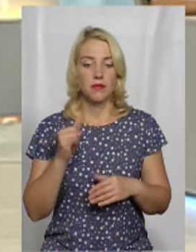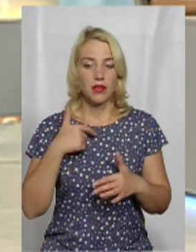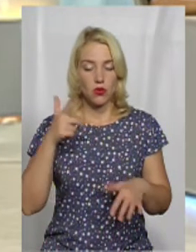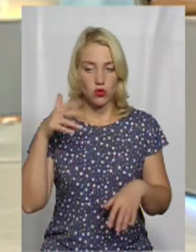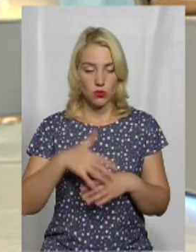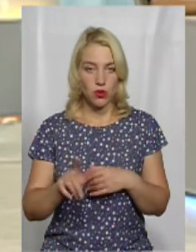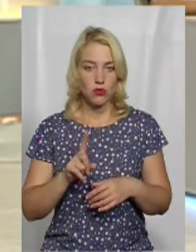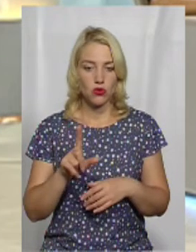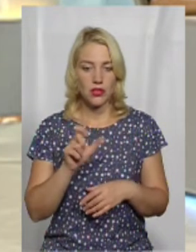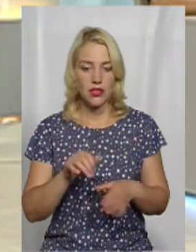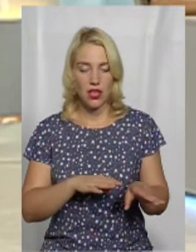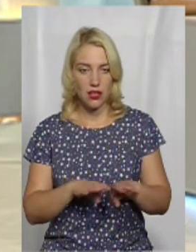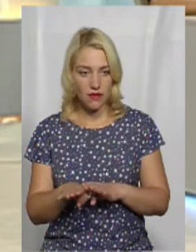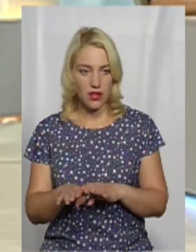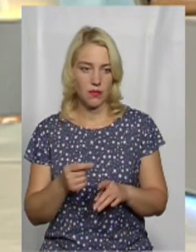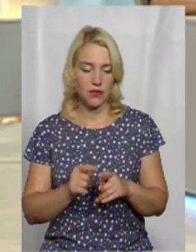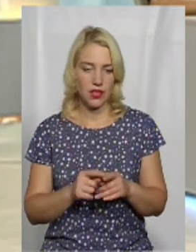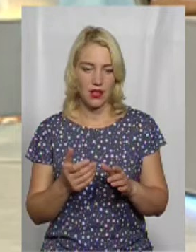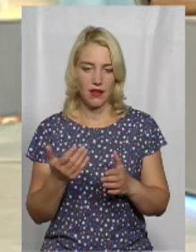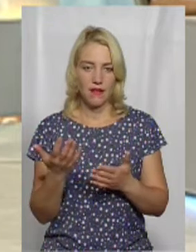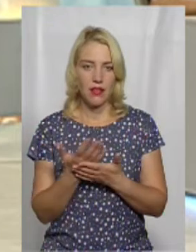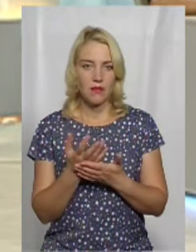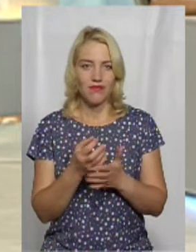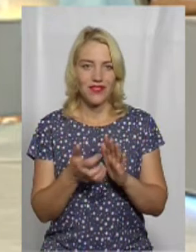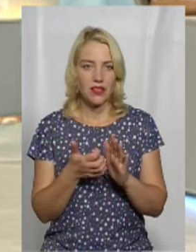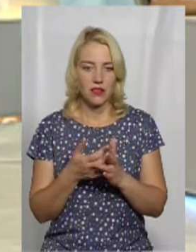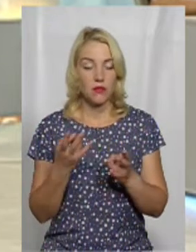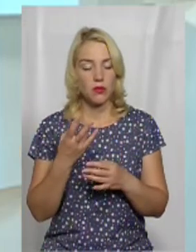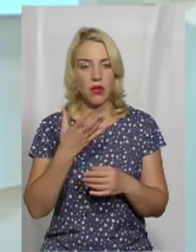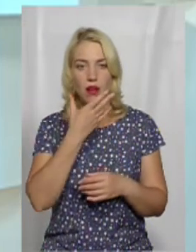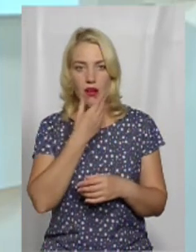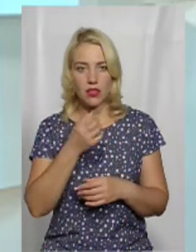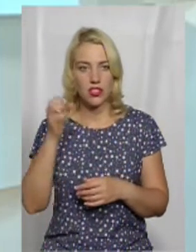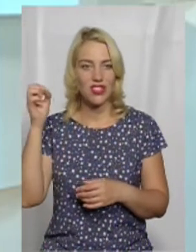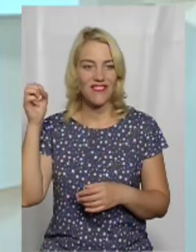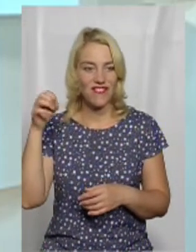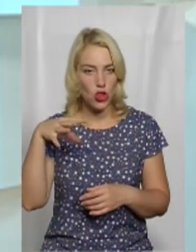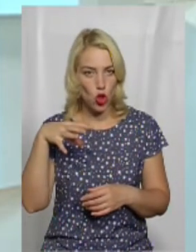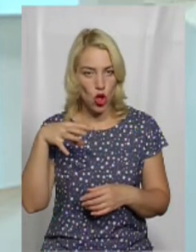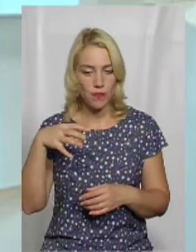розуміємо, що за рівнем він багато в чому не дотягує, тому що потрібне хороше світло, яке коштує грошей.